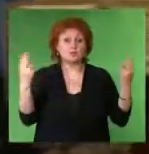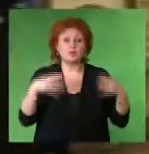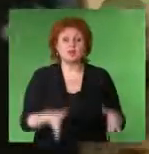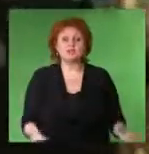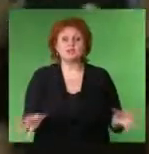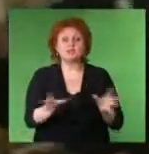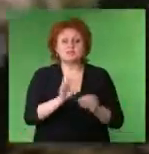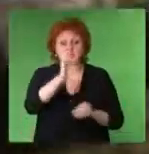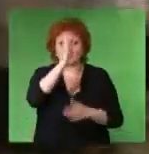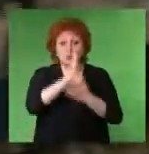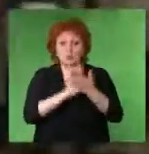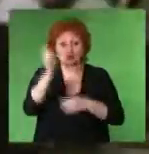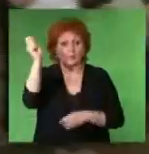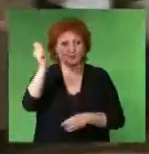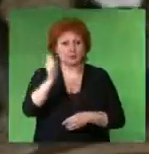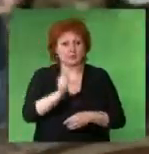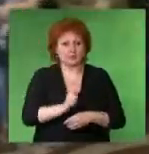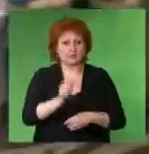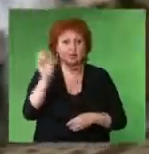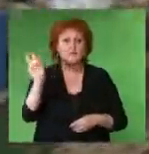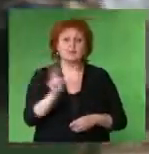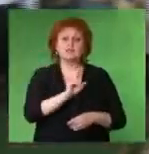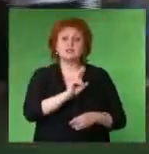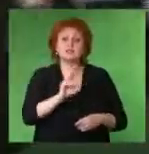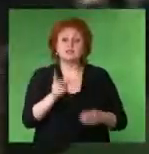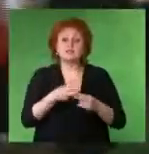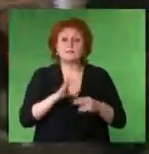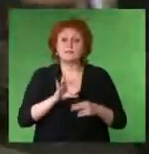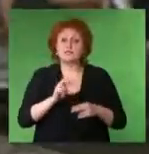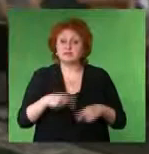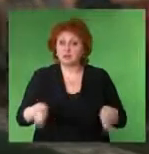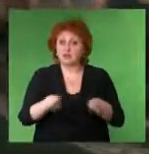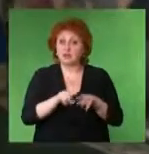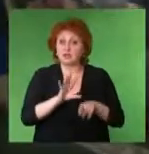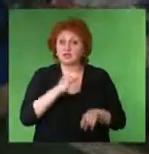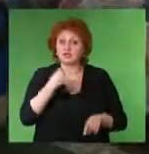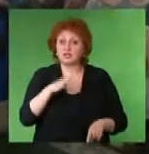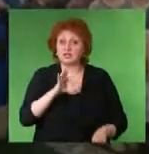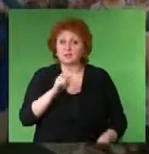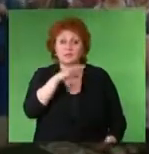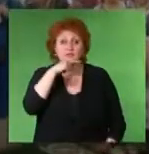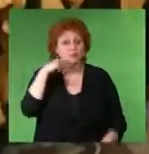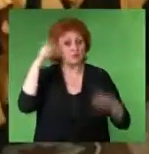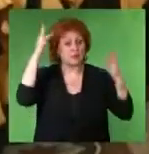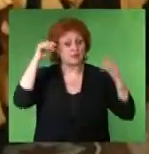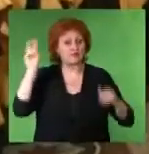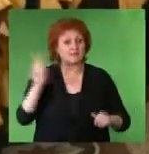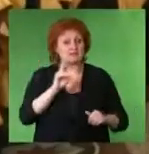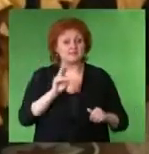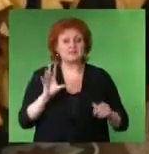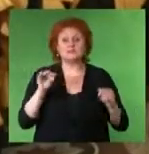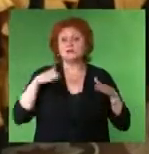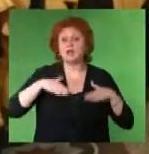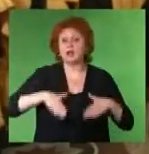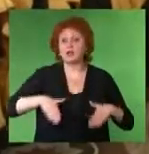монастырей и насельники в священном сане А также архиереи епархии Русской православной церкви на Северном Кавказе Перед началом